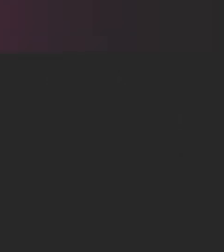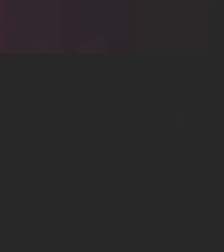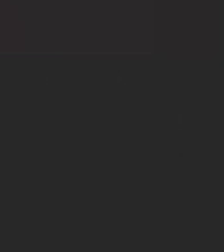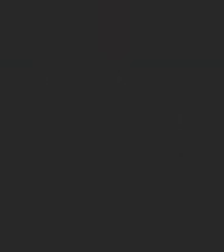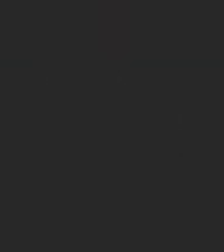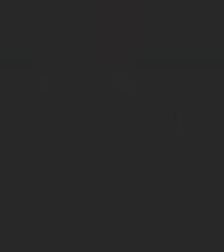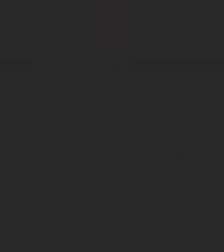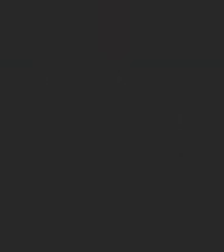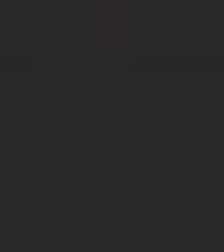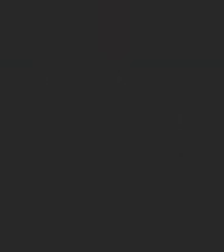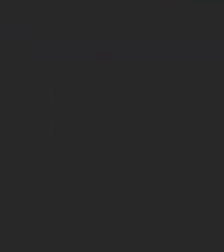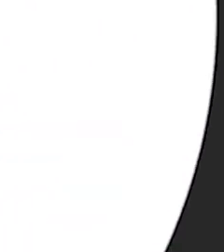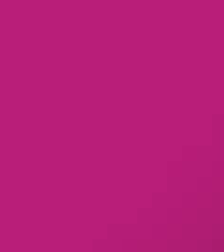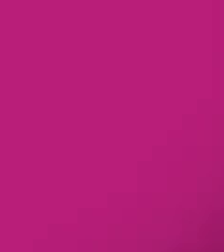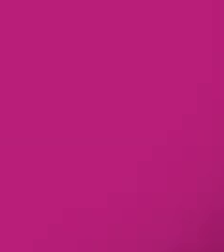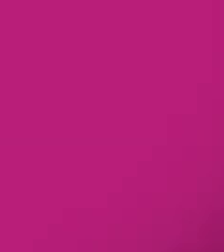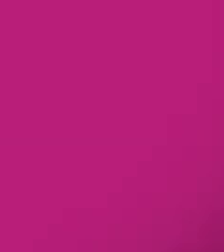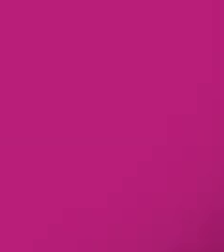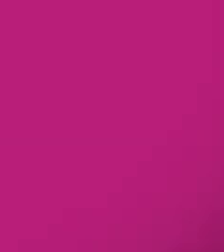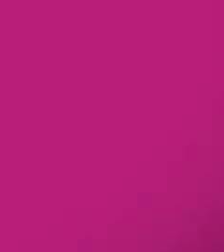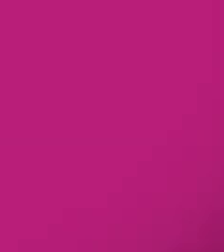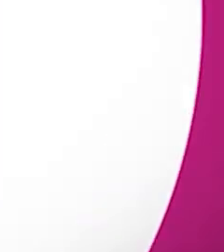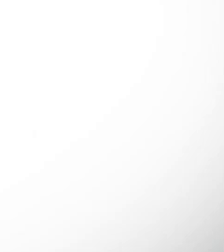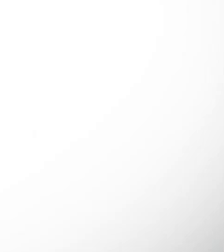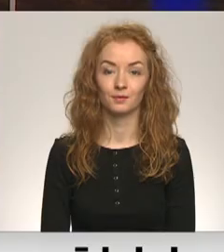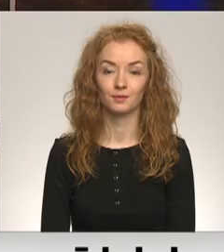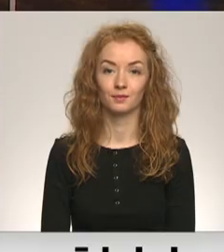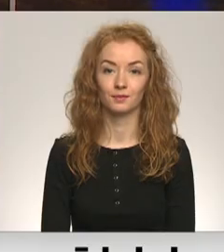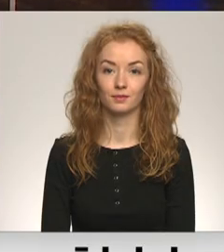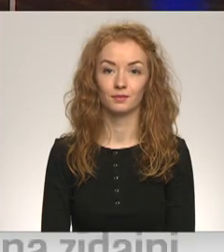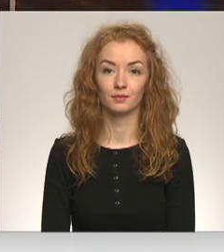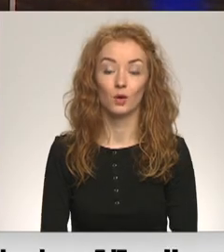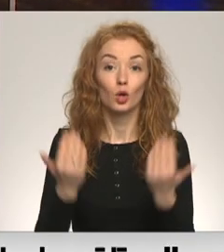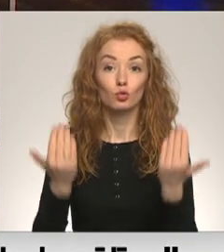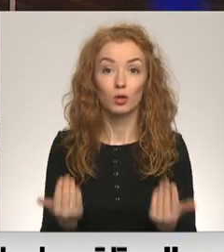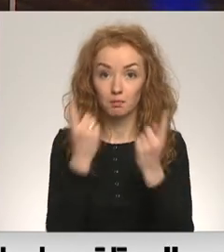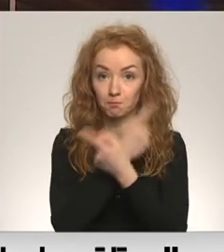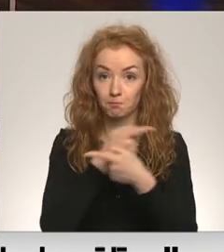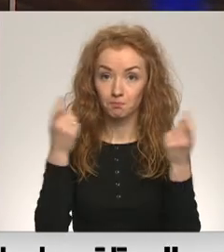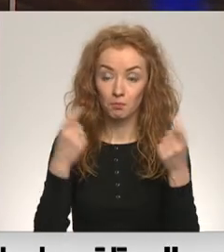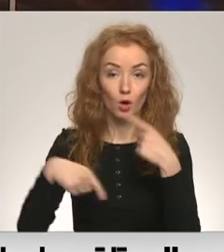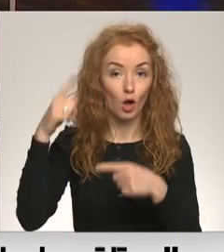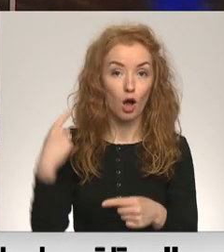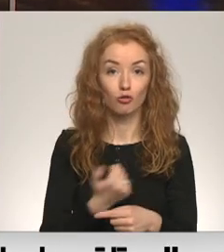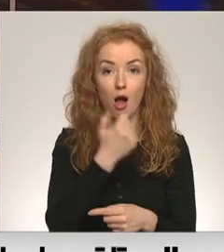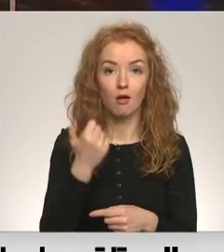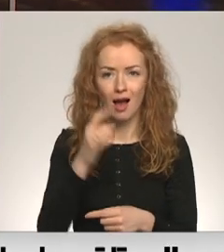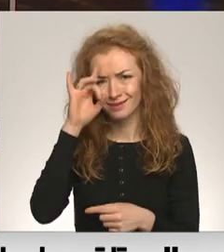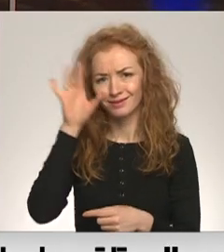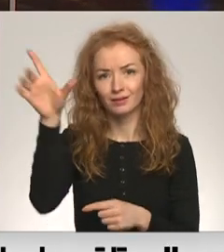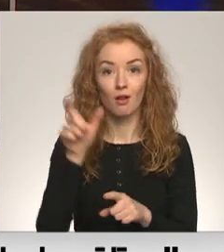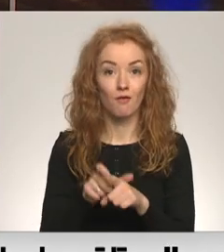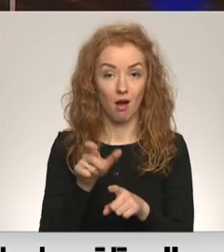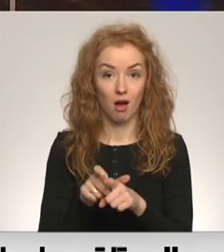Re, visi ēters ir te! Šodien paziņots aizvadītā gada vārds.